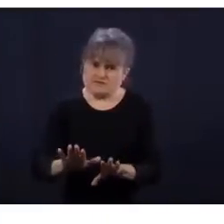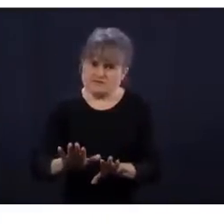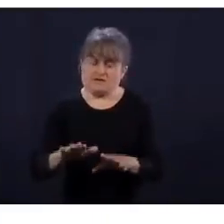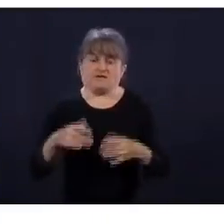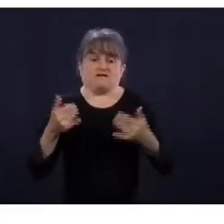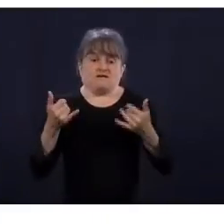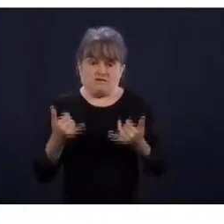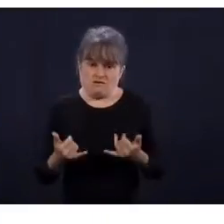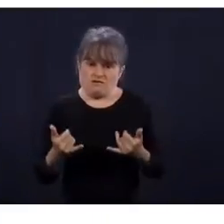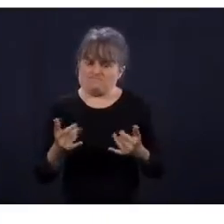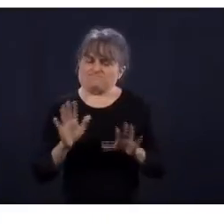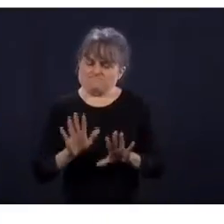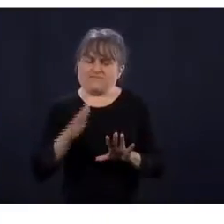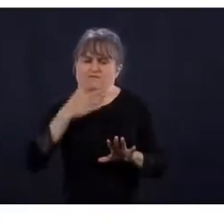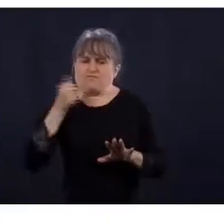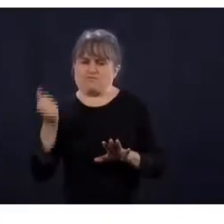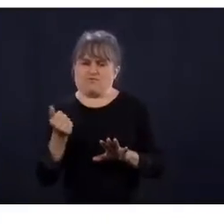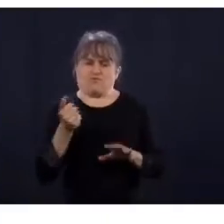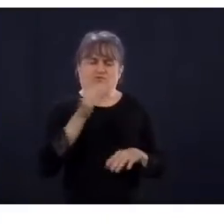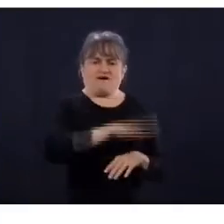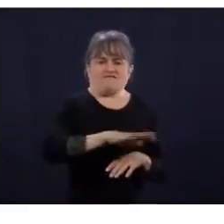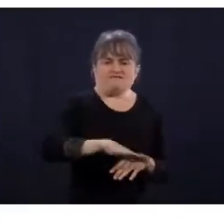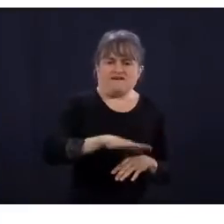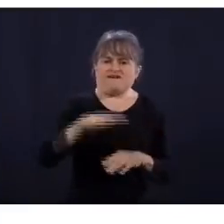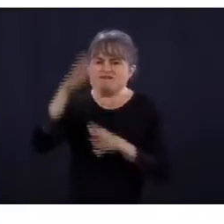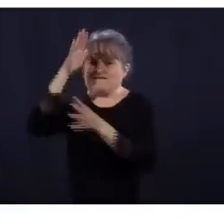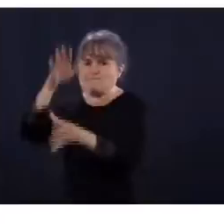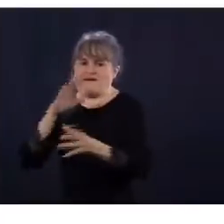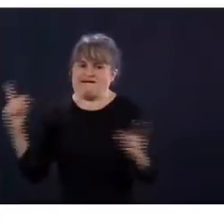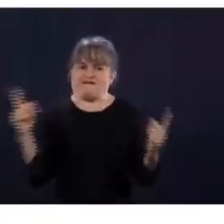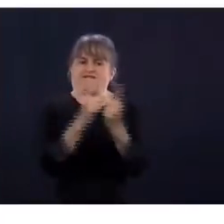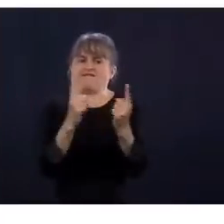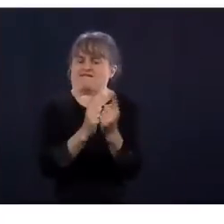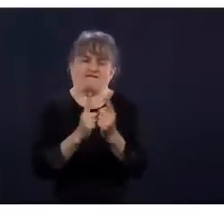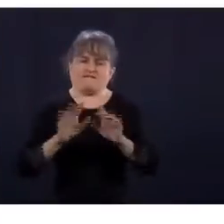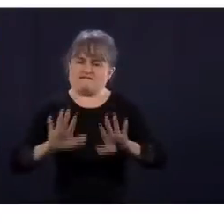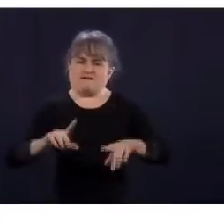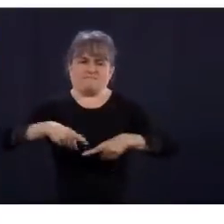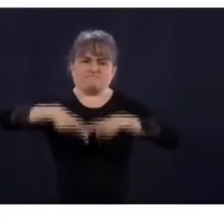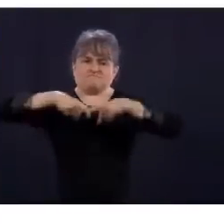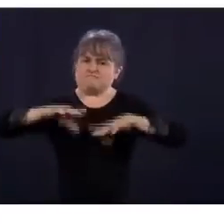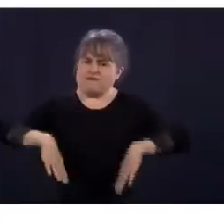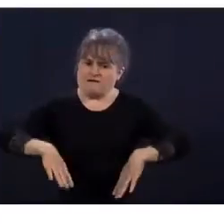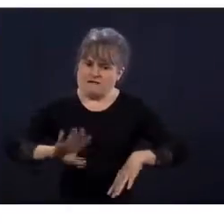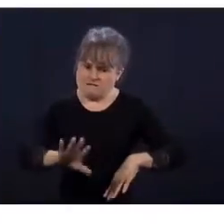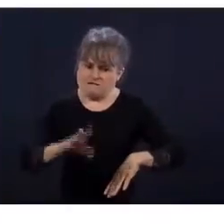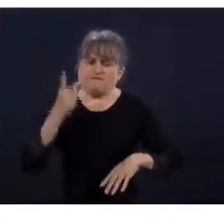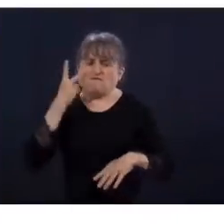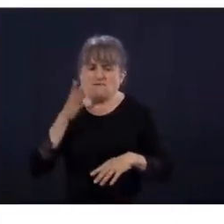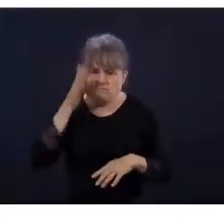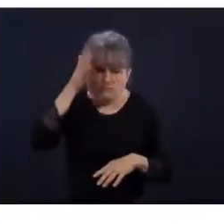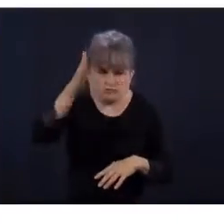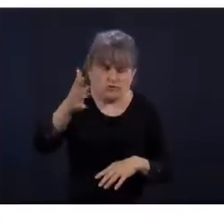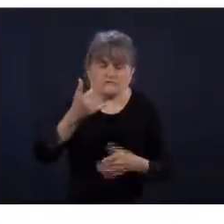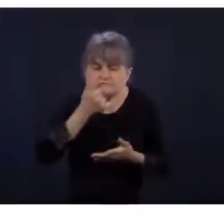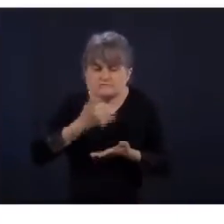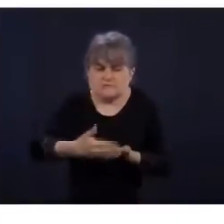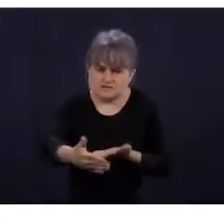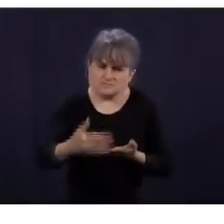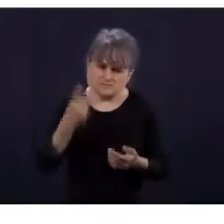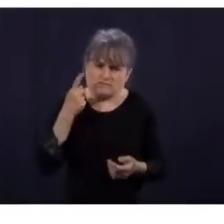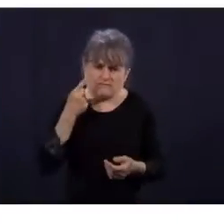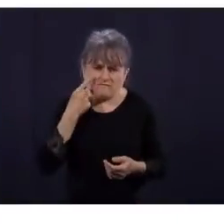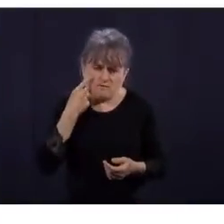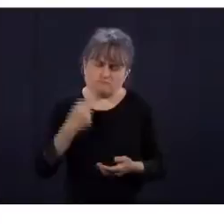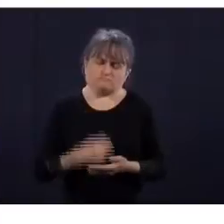etc. Ça va être analysé. Mais comme je vous dis, les données sont encore controversées. Il sort une étude à un endroit, il en sort une autre qui